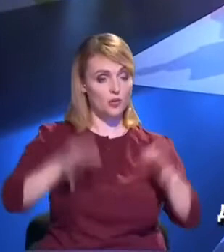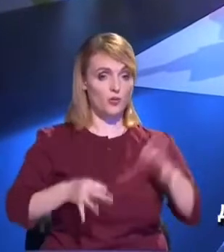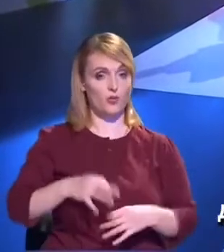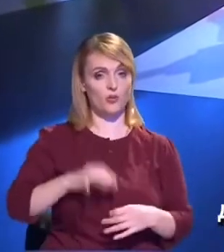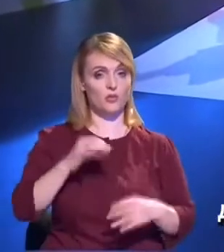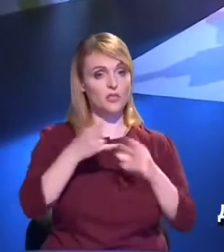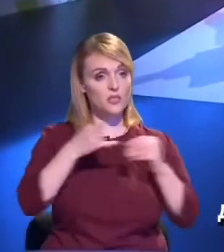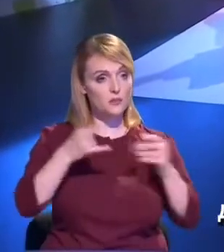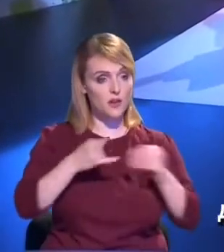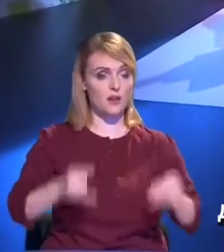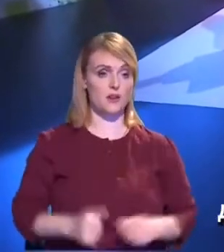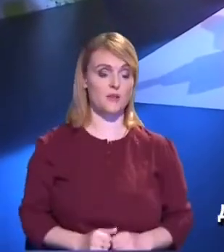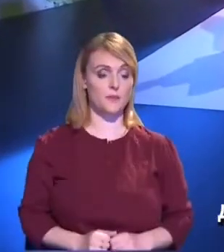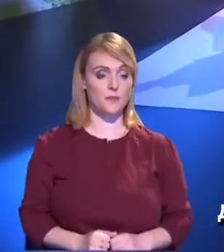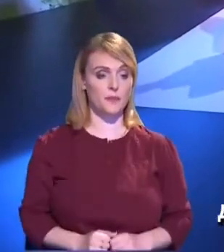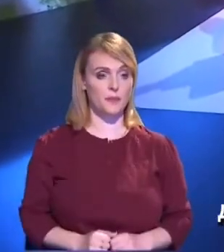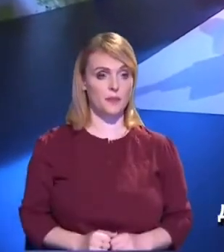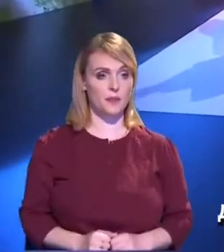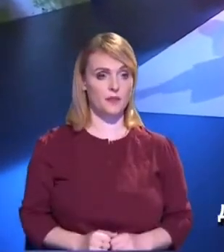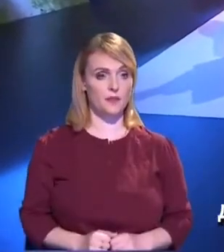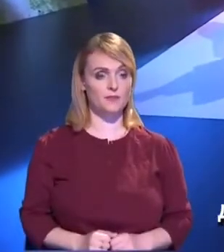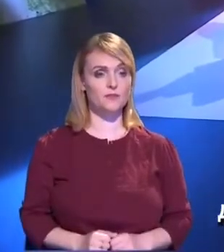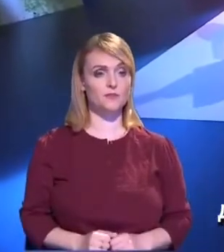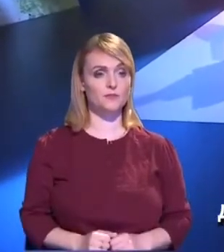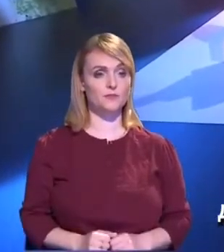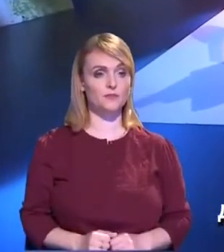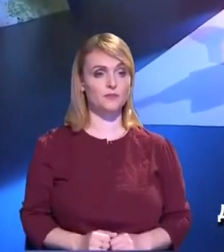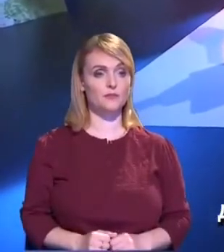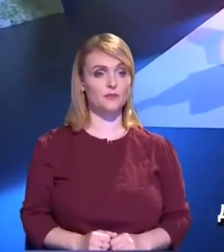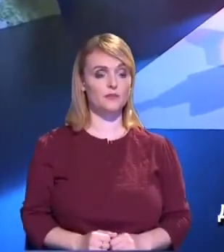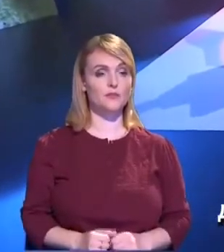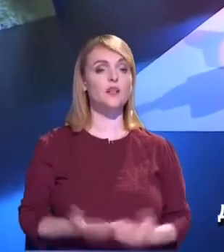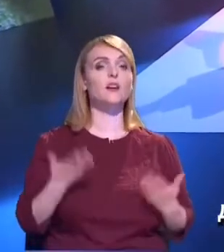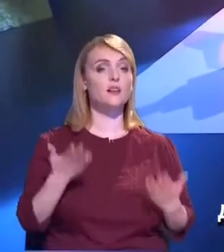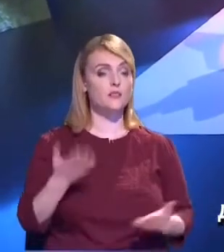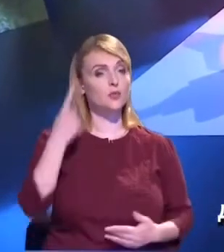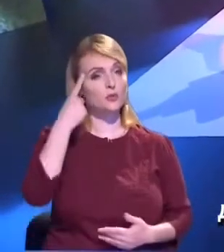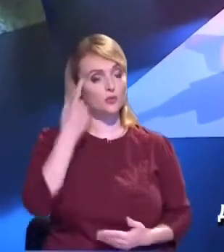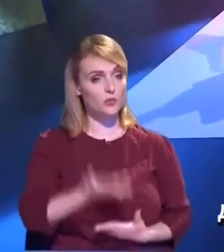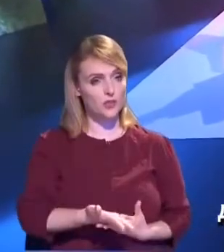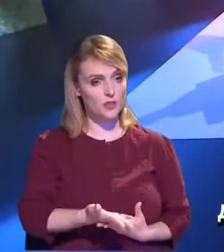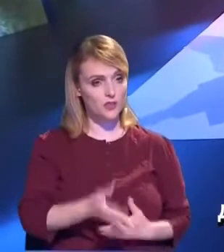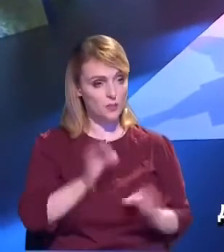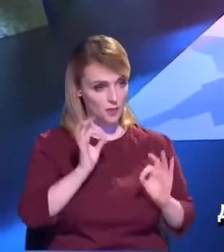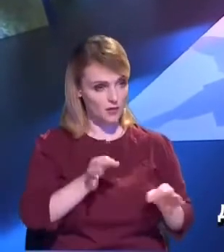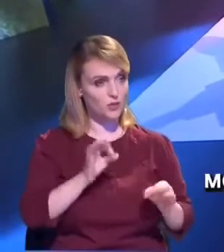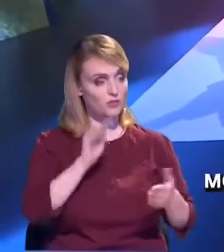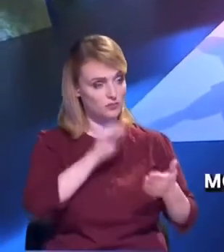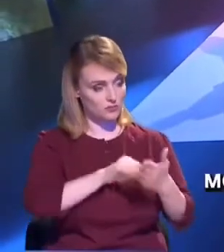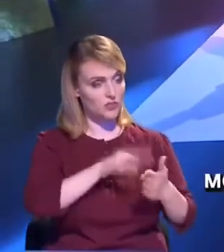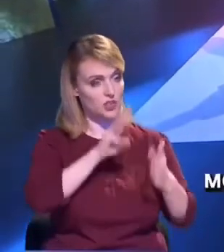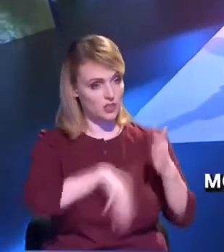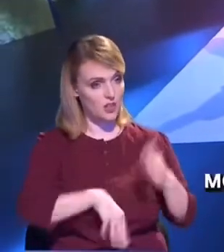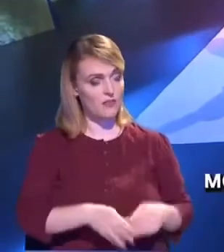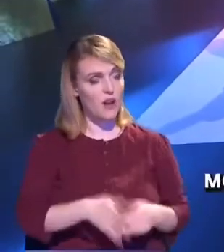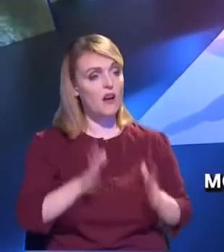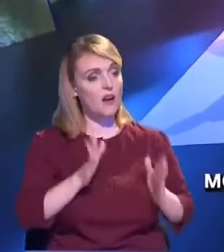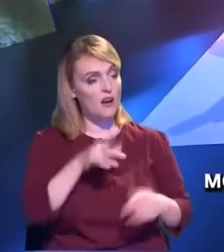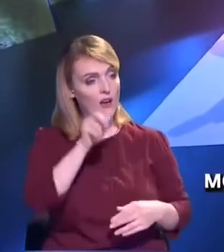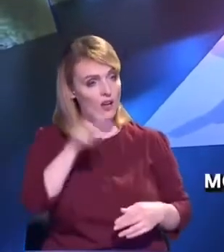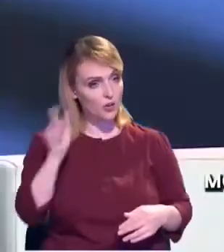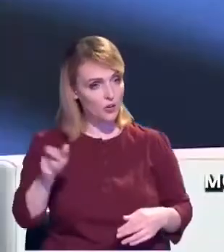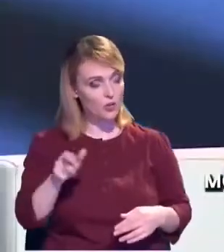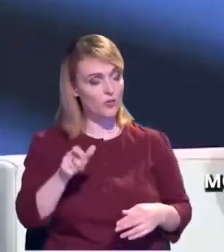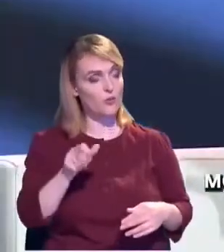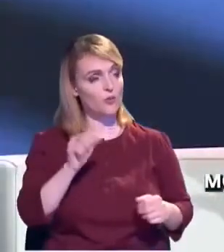sanitație ar putea fi aplicate în localitățile mici din țară și cum, respectiv, cetățenii, oamenii, pot